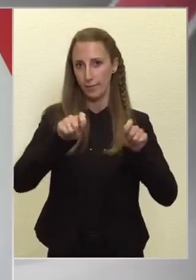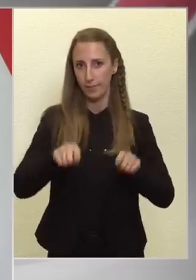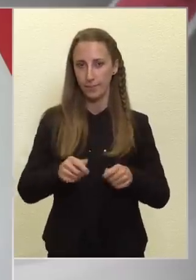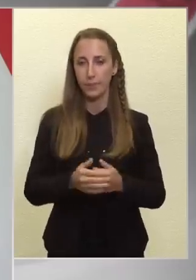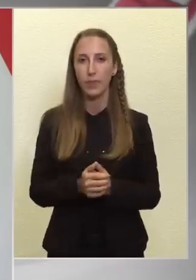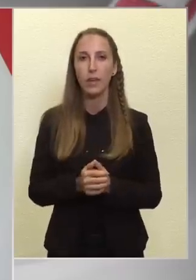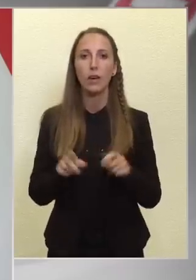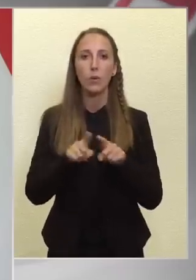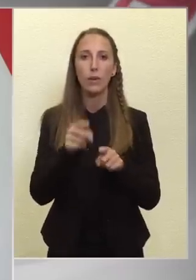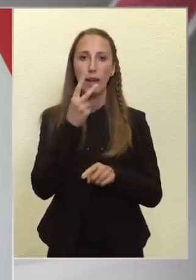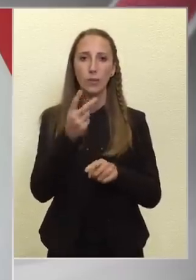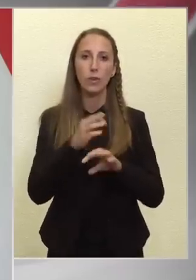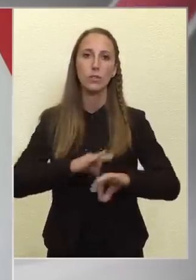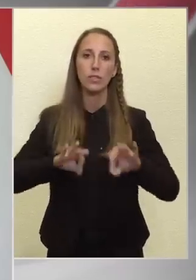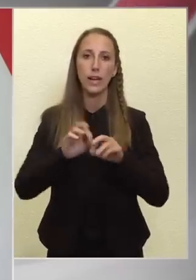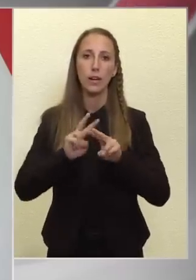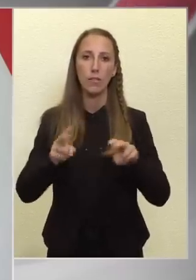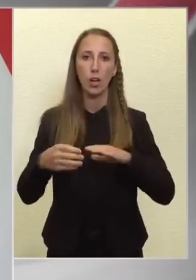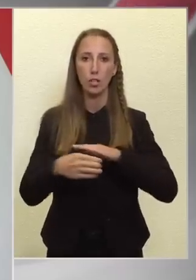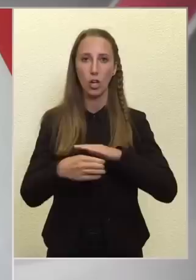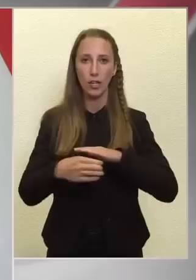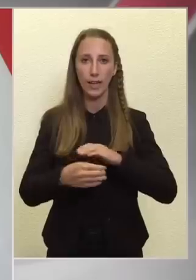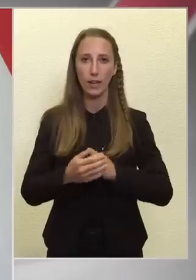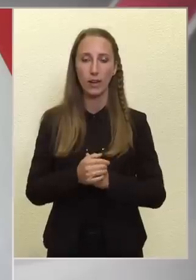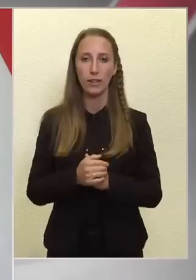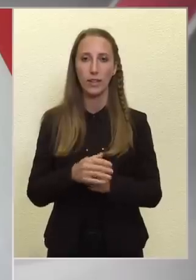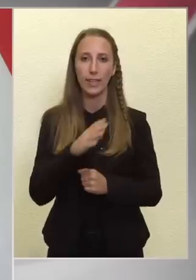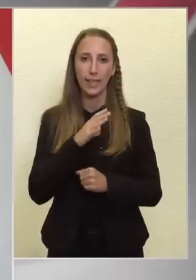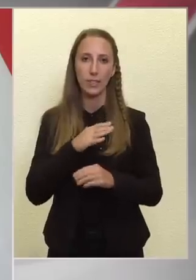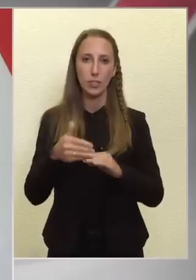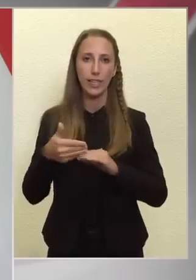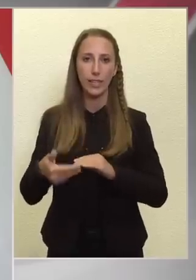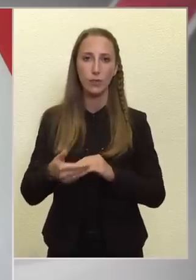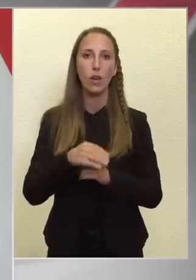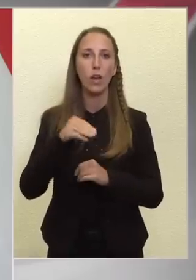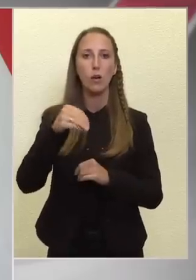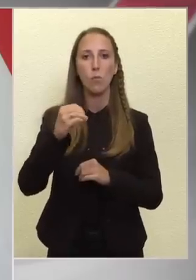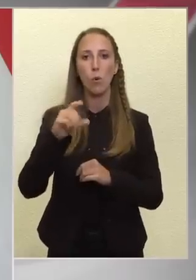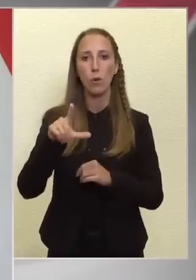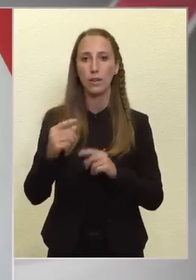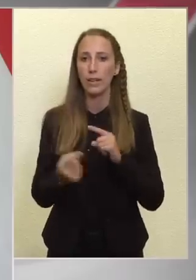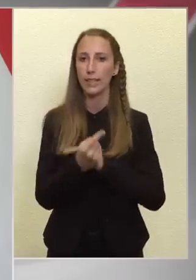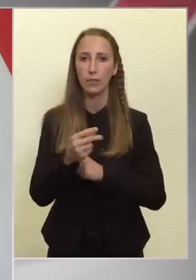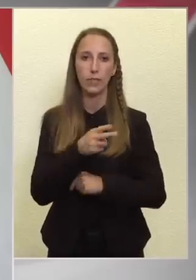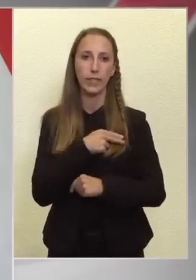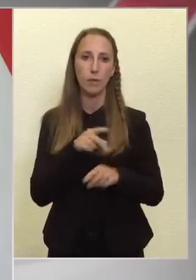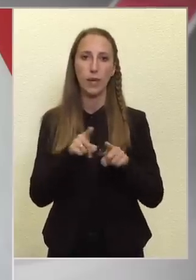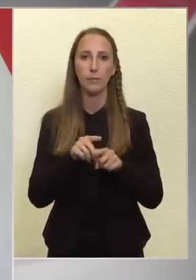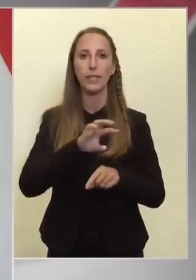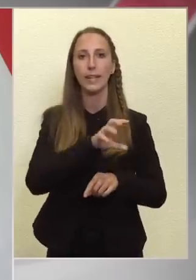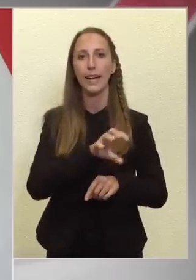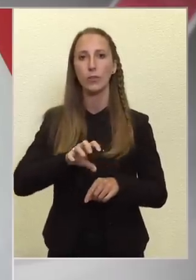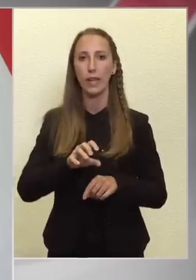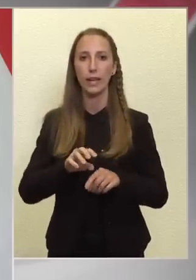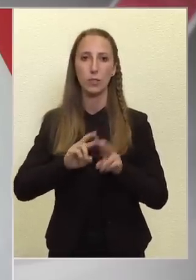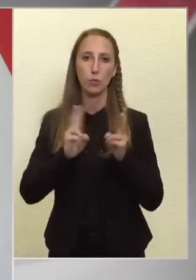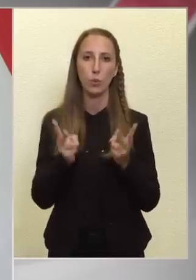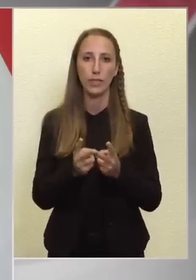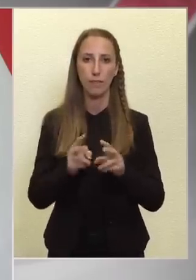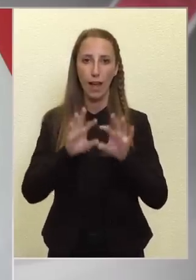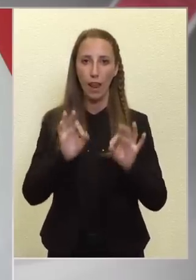az országnak vannak tartalékai, kicsit kívül a MOL rendkívül érdeme az, hogy mint regionális multivállalata